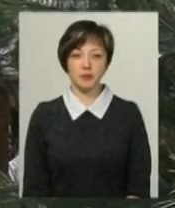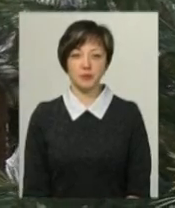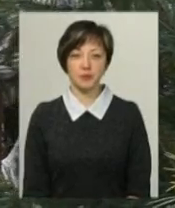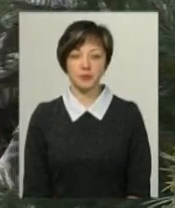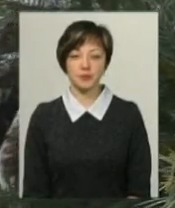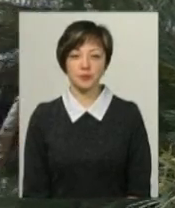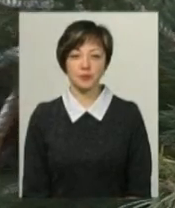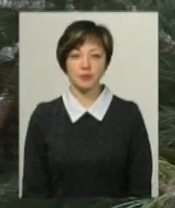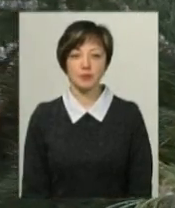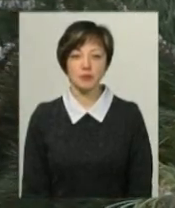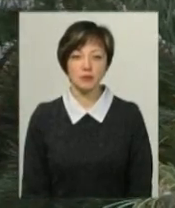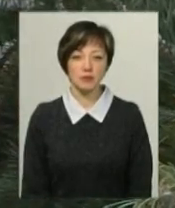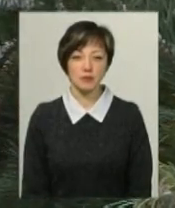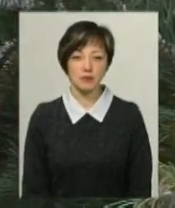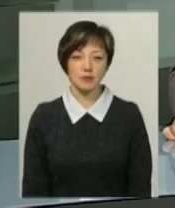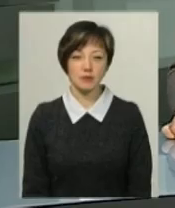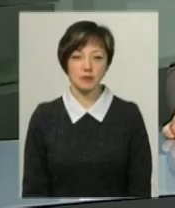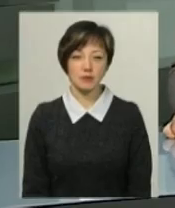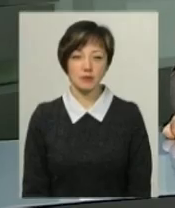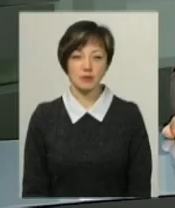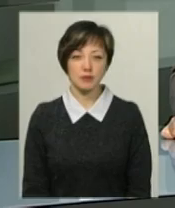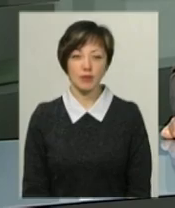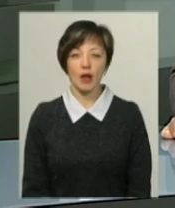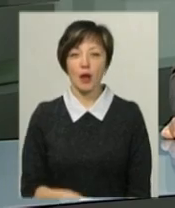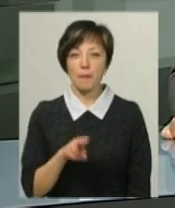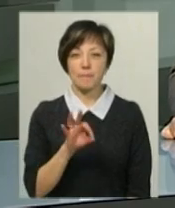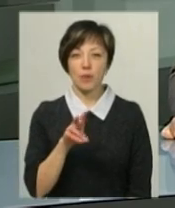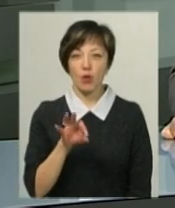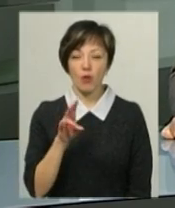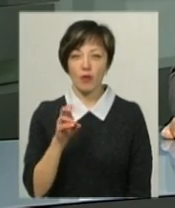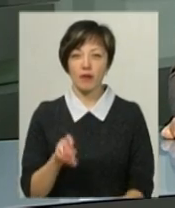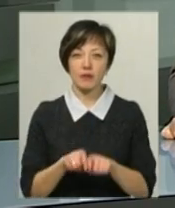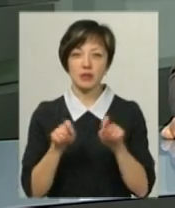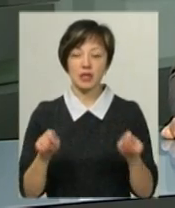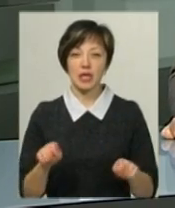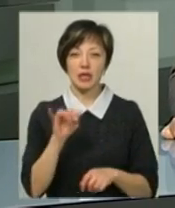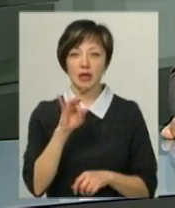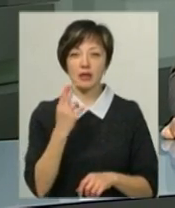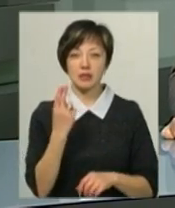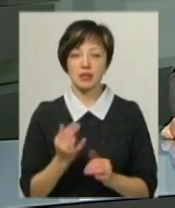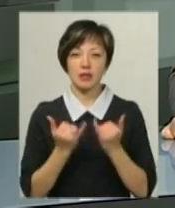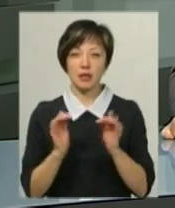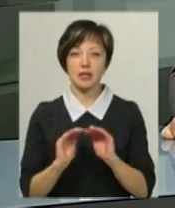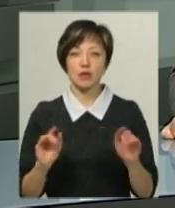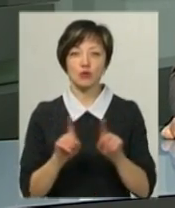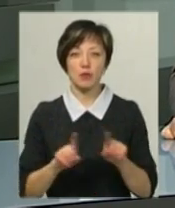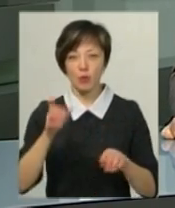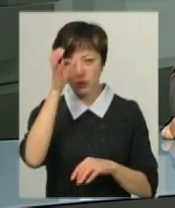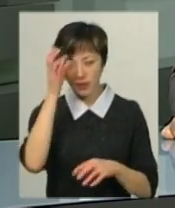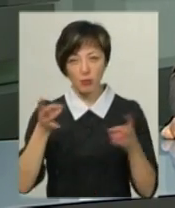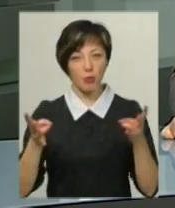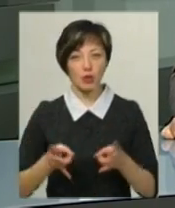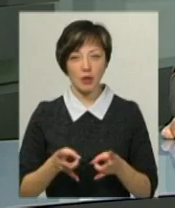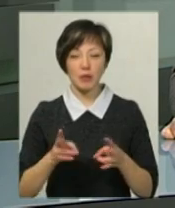Кривий. Новини Поділя Центр. У Полонному відкрився інклюзивно-ресурсний центр для дітей з особливими освітніми